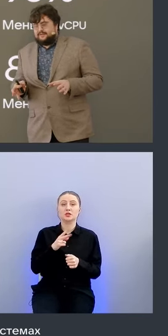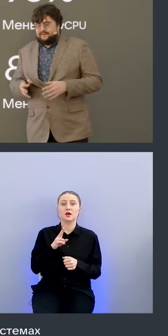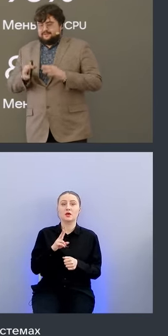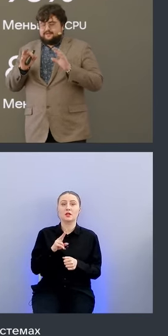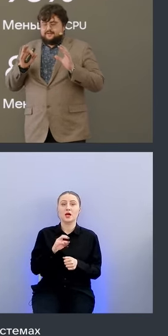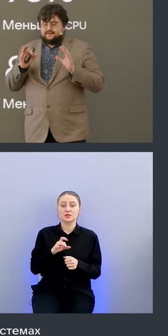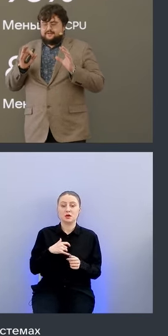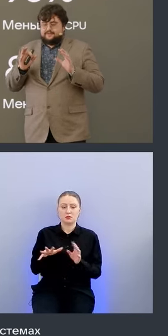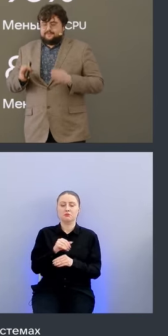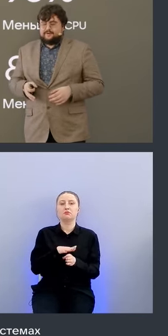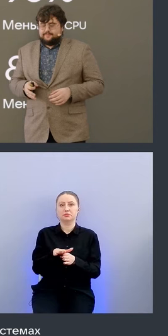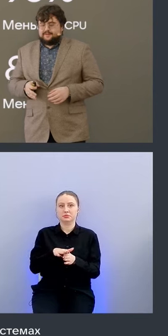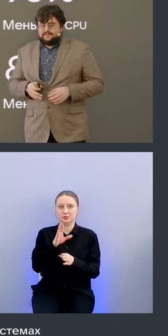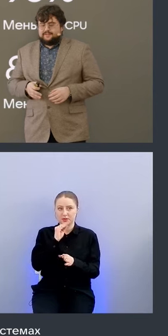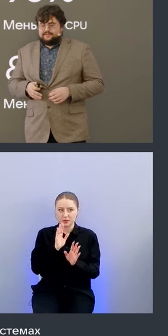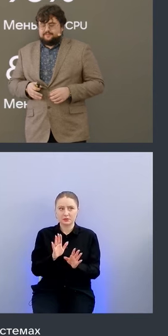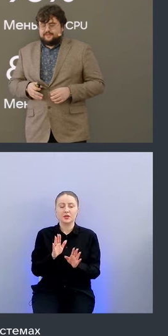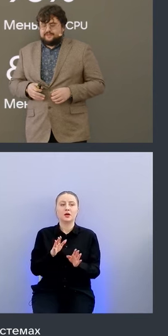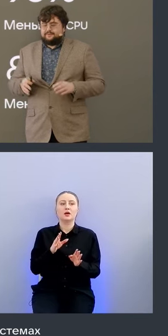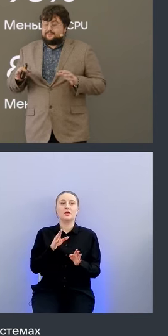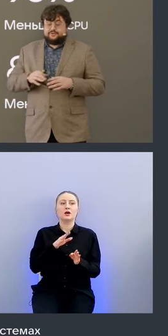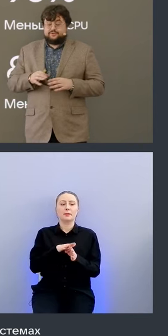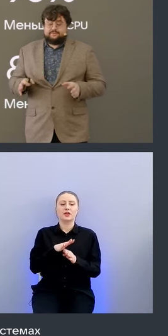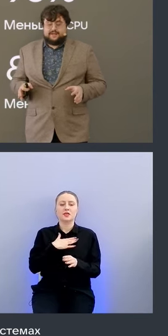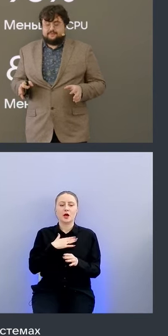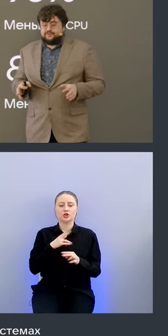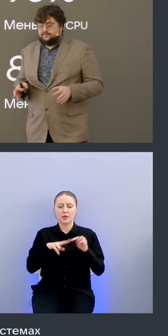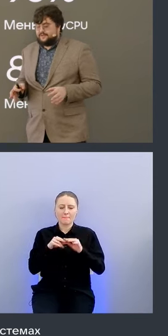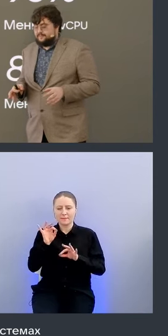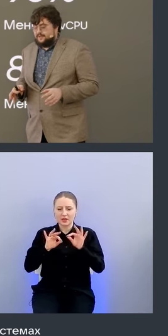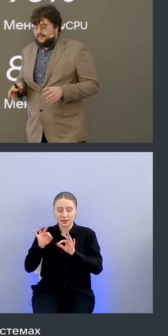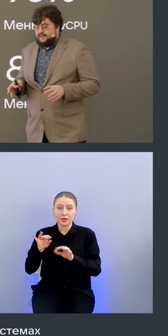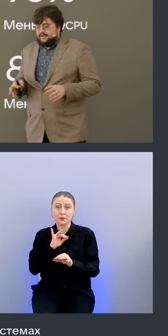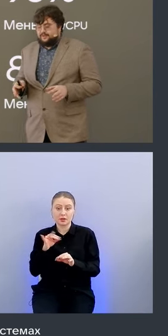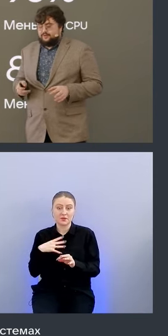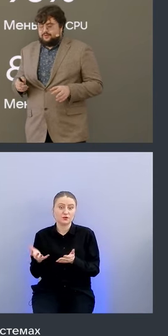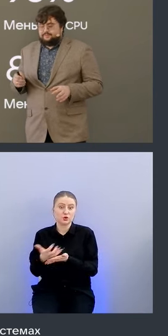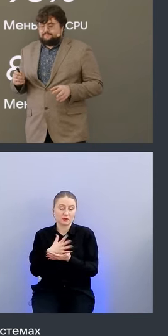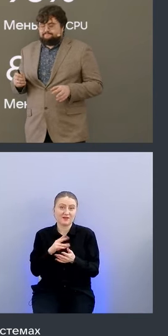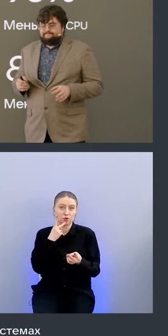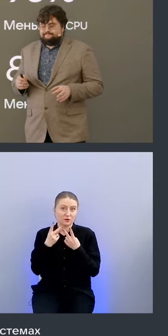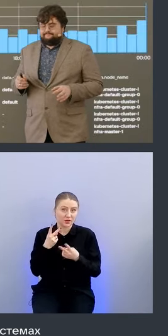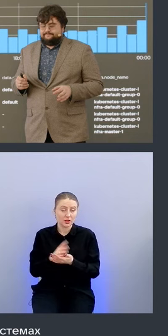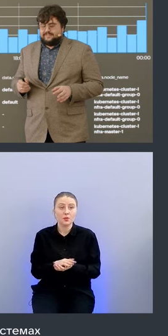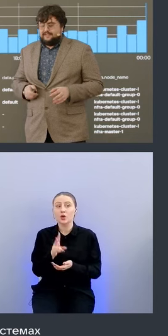покрыт покрыт нашими метриками бы все собираем и все видим но